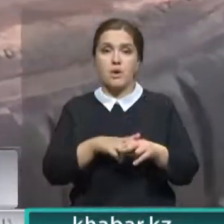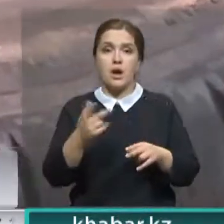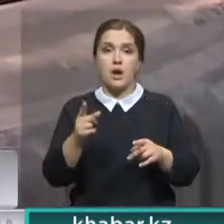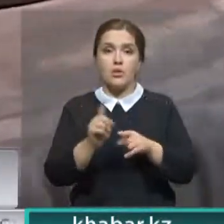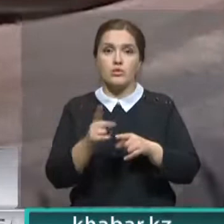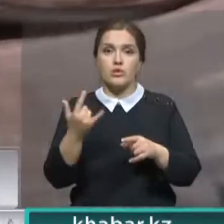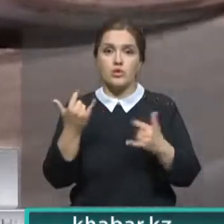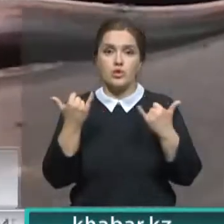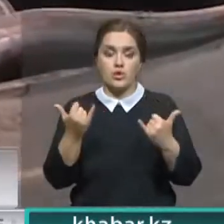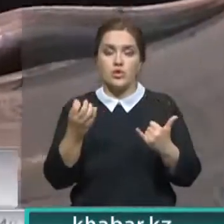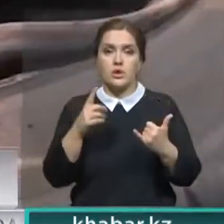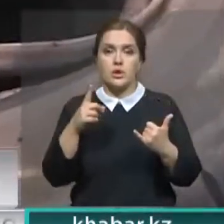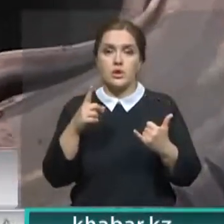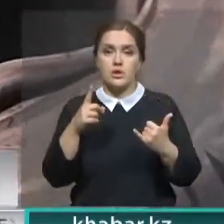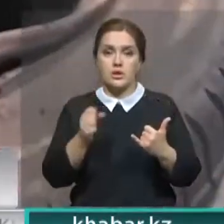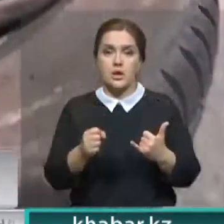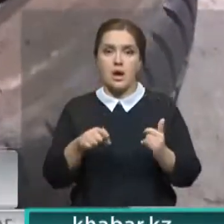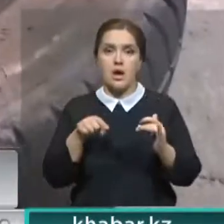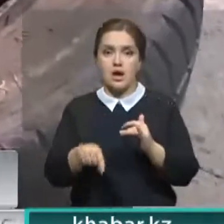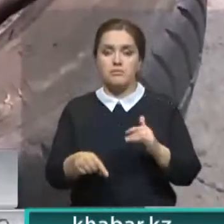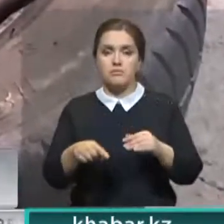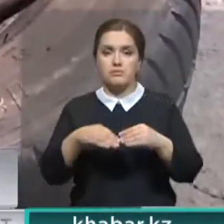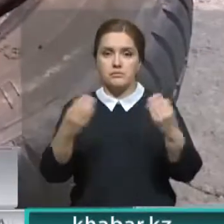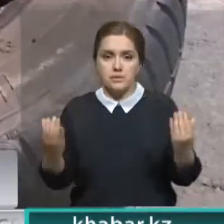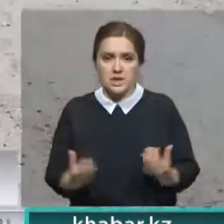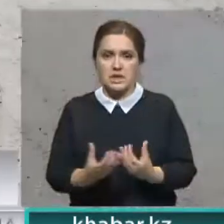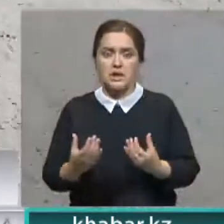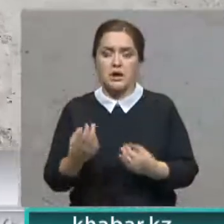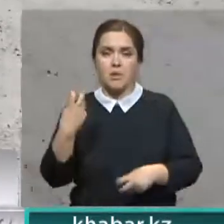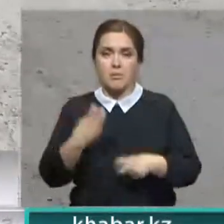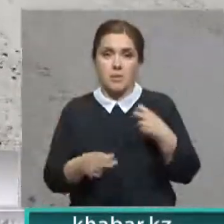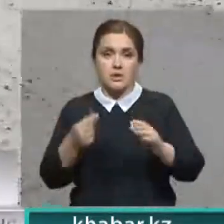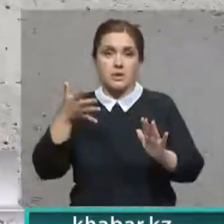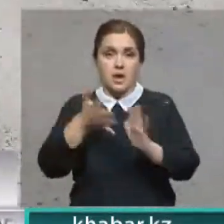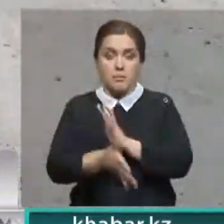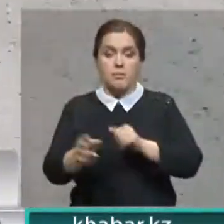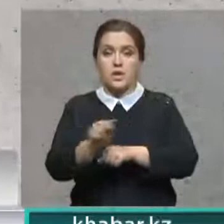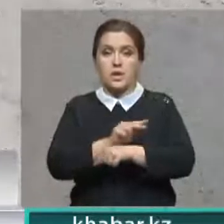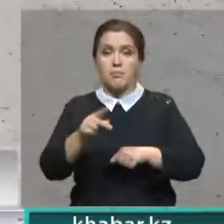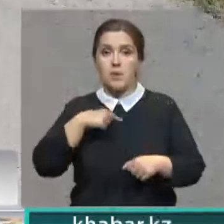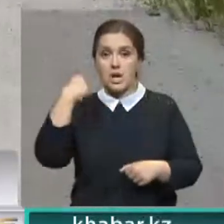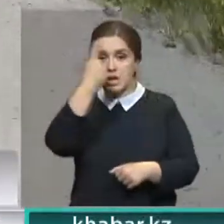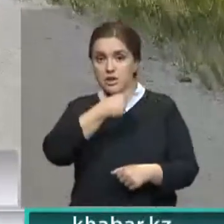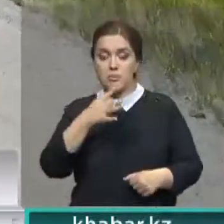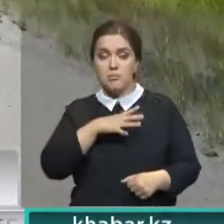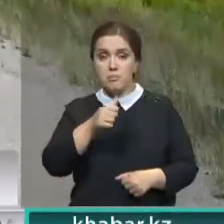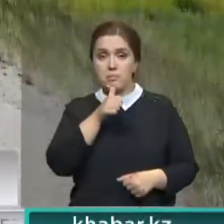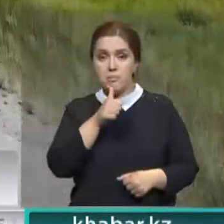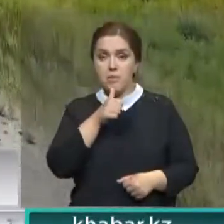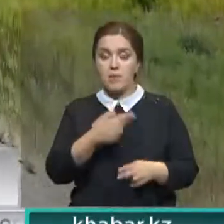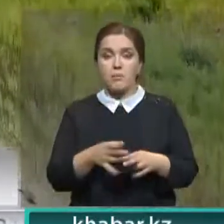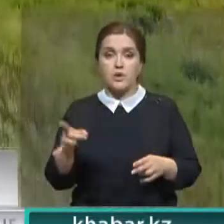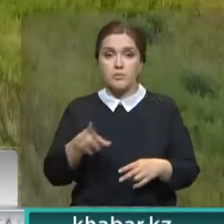вот и вишенка на торте. Замятый с внутренней стороны диск. В итоге ремонт влетел в копеечку. И проехав на ней лично, констатируем. Участок республиканской